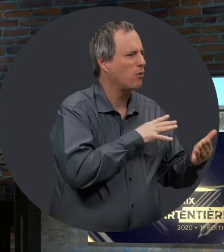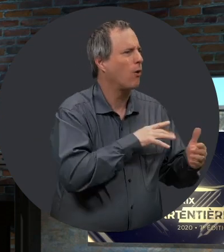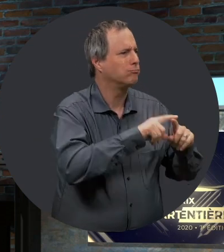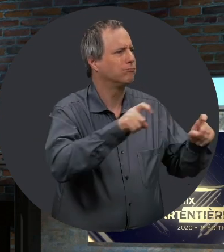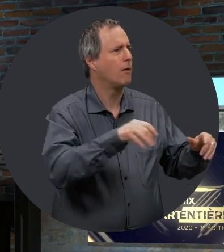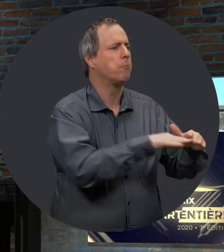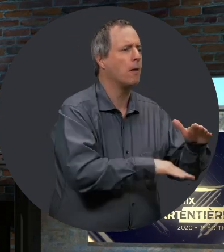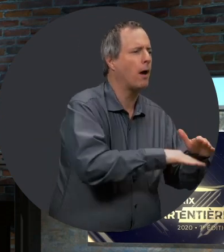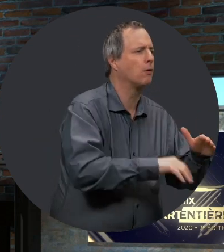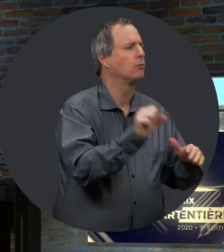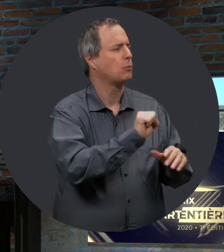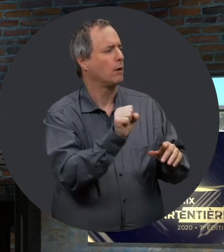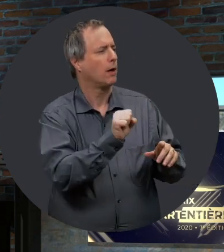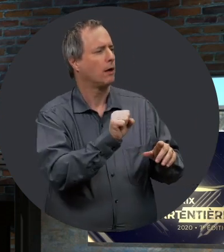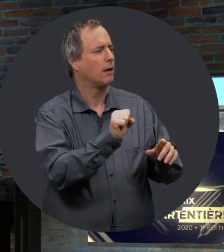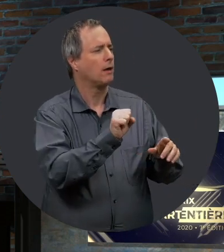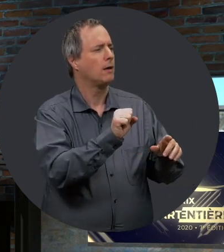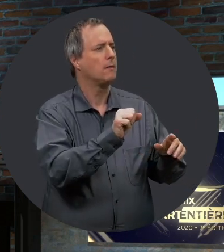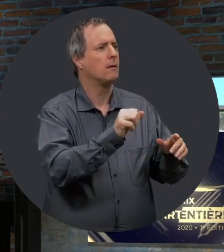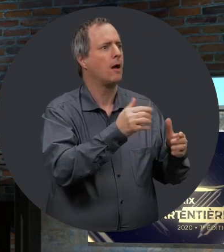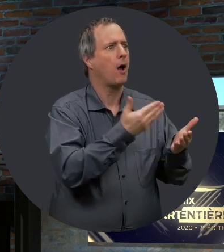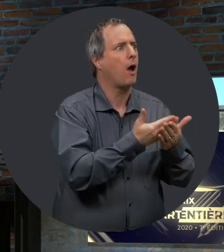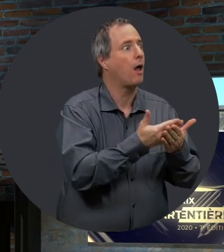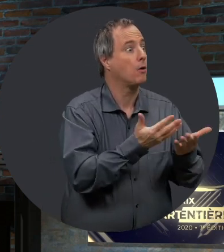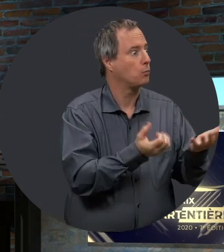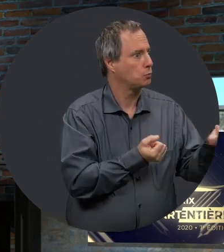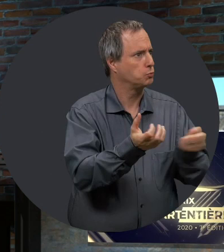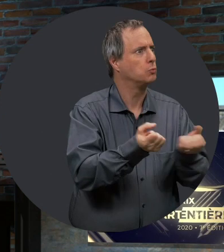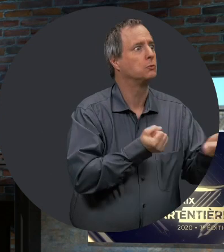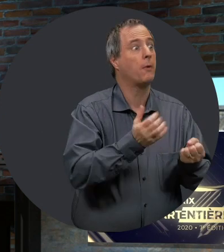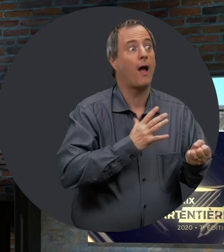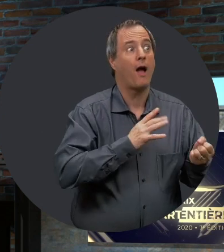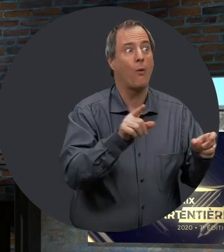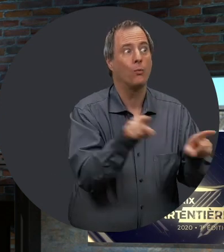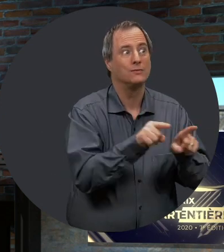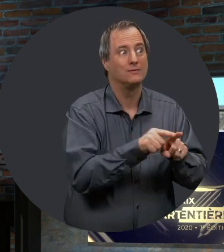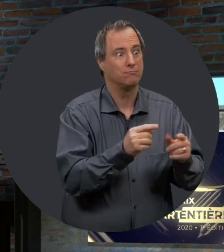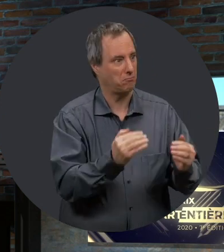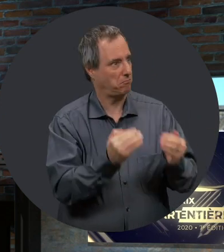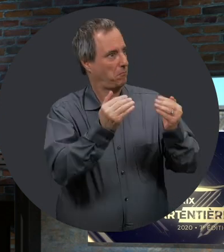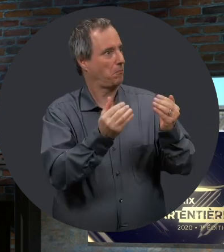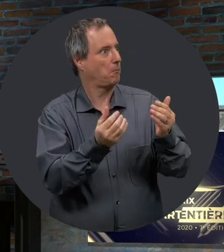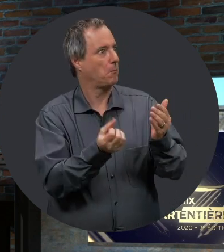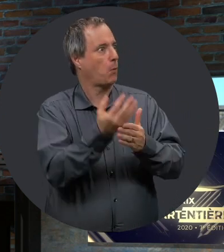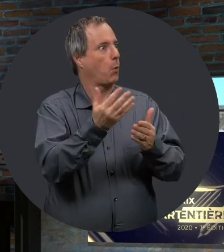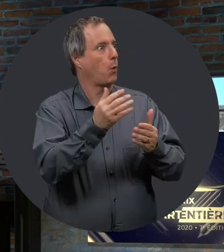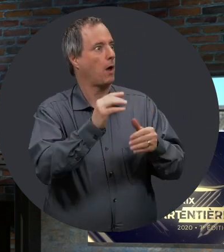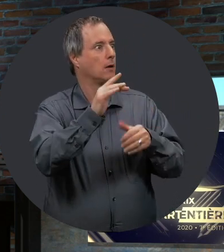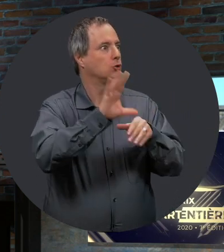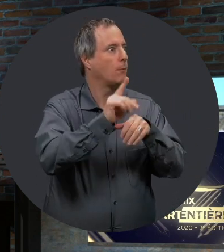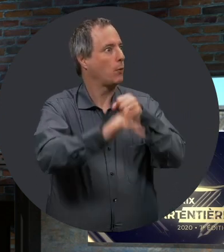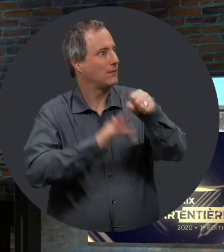reçoit encore les projets provenant du niveau primaire et secondaire, mais aussi des établissements d'enseignement